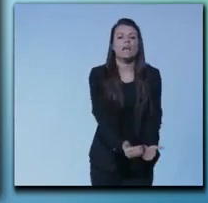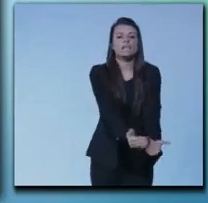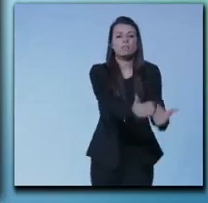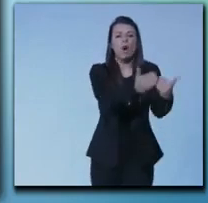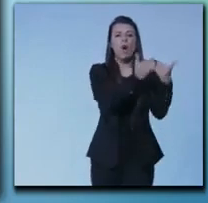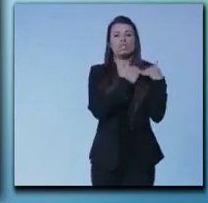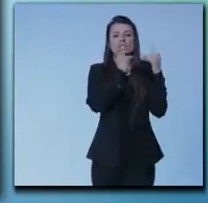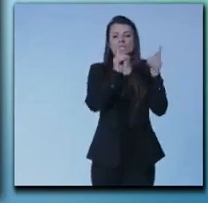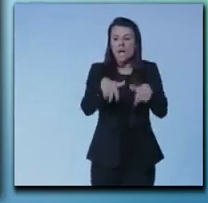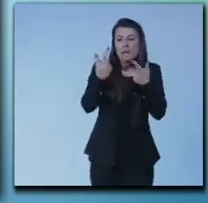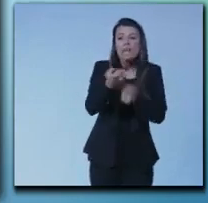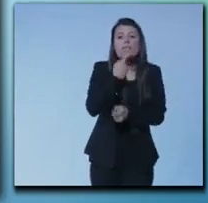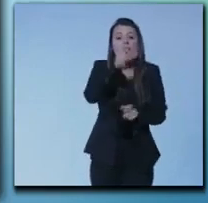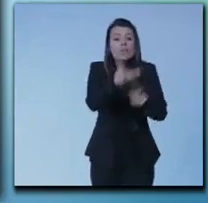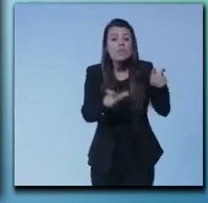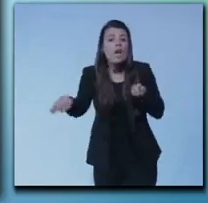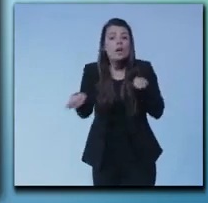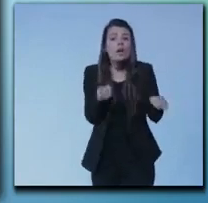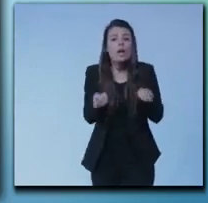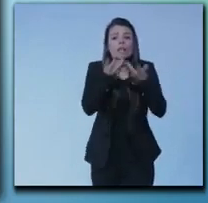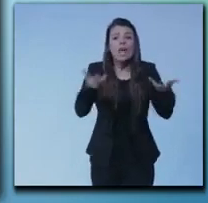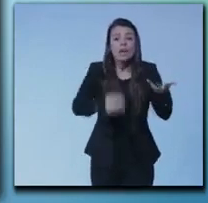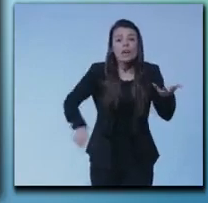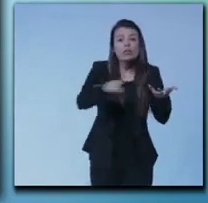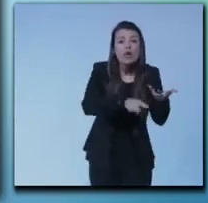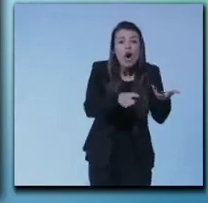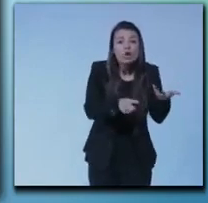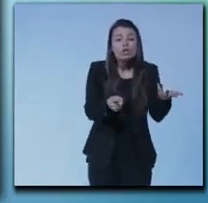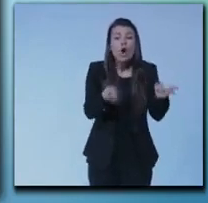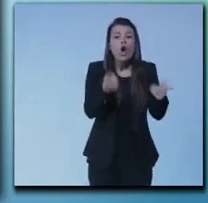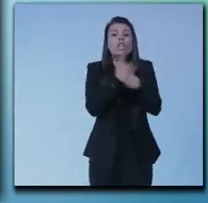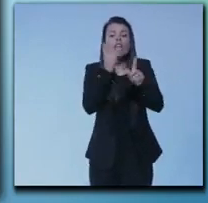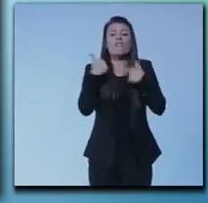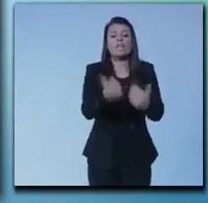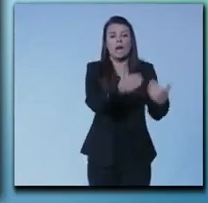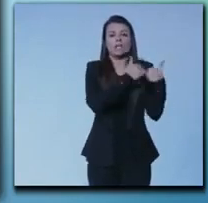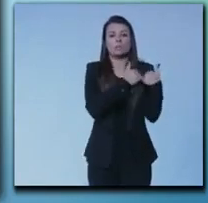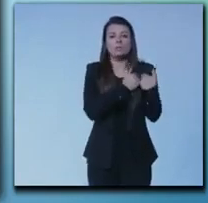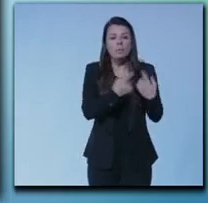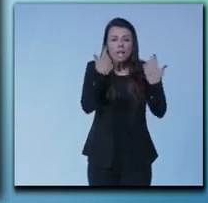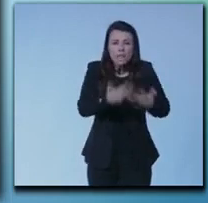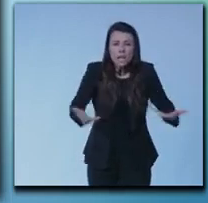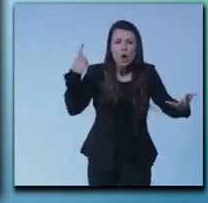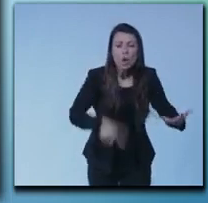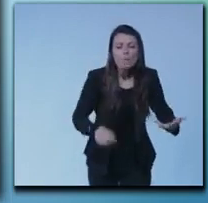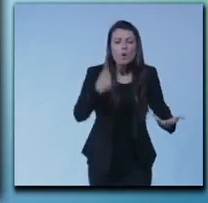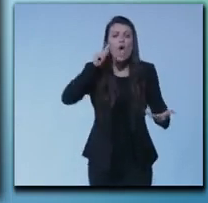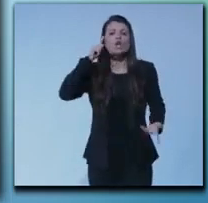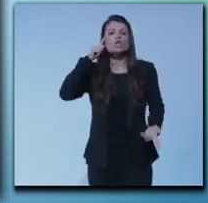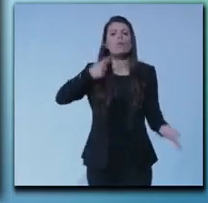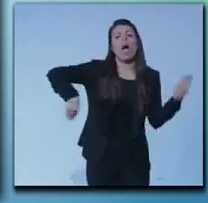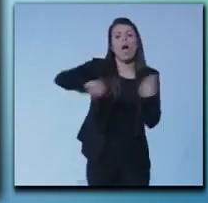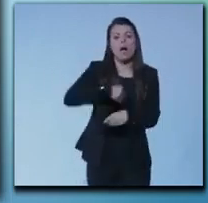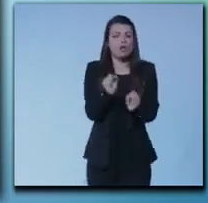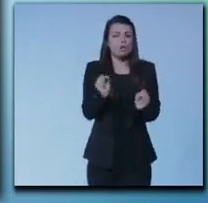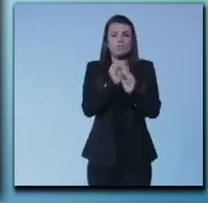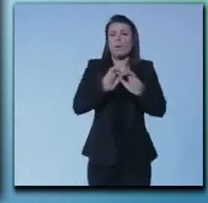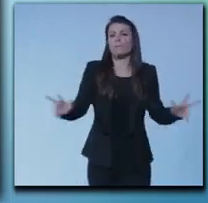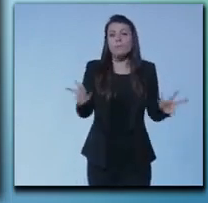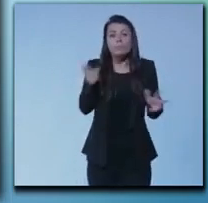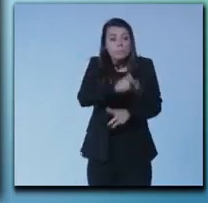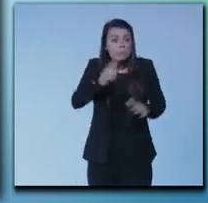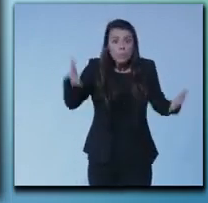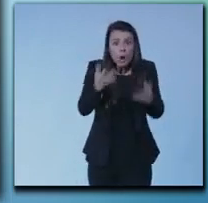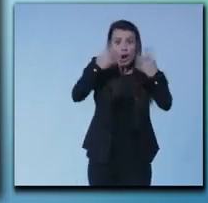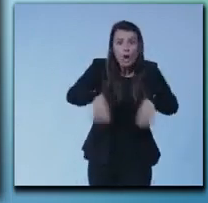responsabilizzare chi governa un territorio che non può più avere alibi perché quando qualcosa non funziona è sempre colpa di qualcun